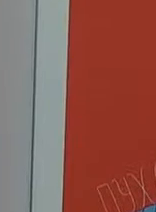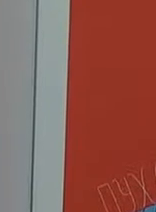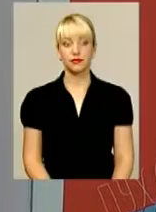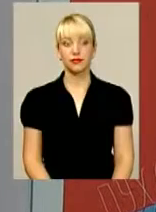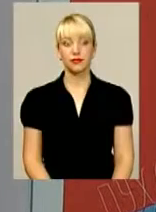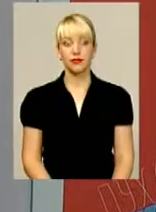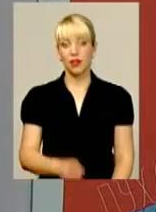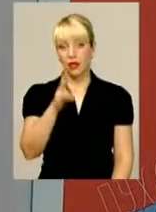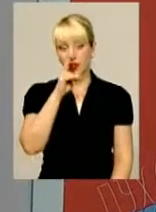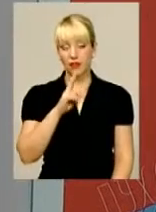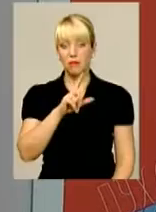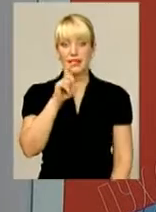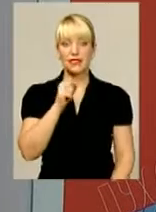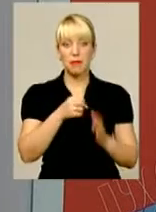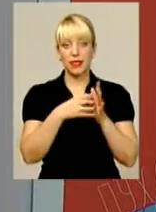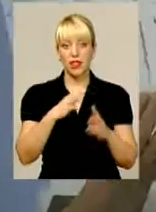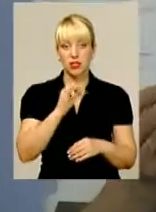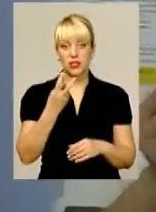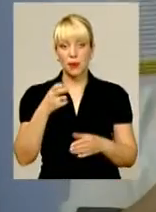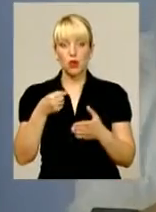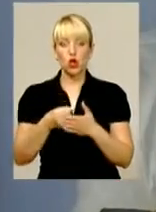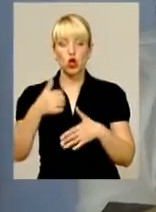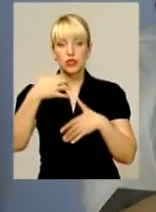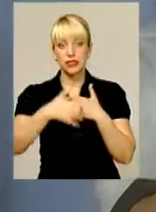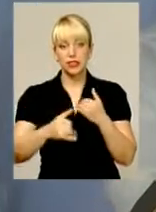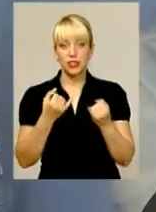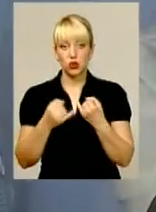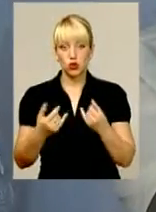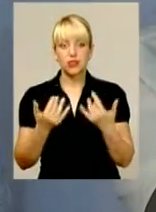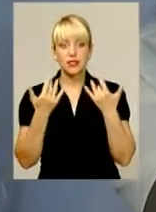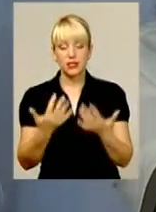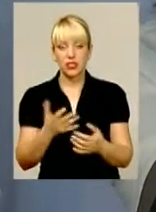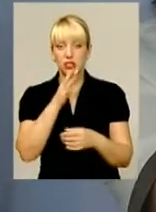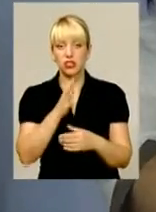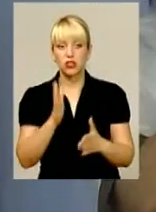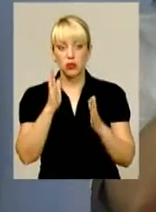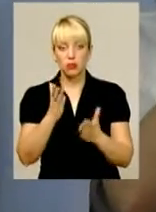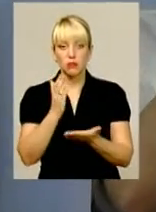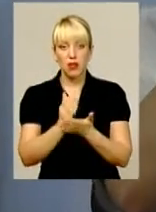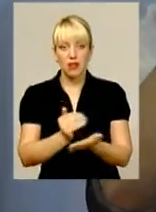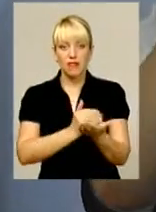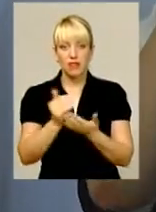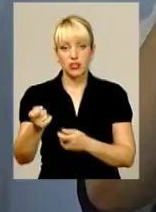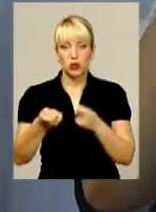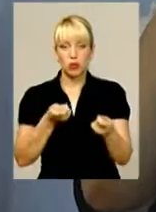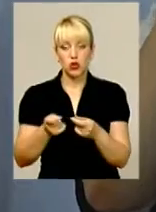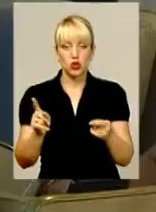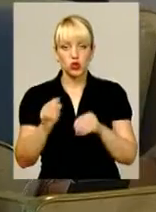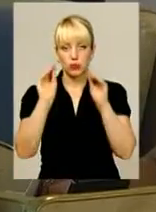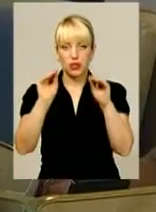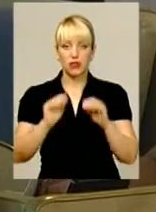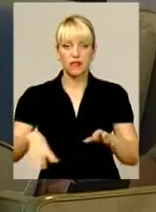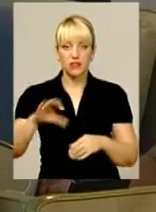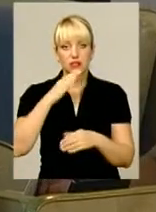Два місяці з 15 серпня до середини жовтня. Саме стільки часу матимуть високопосадовці, аби задекларувати